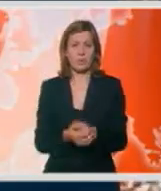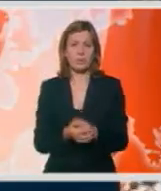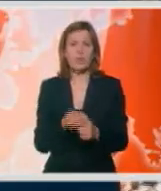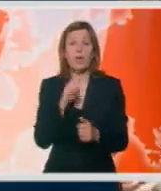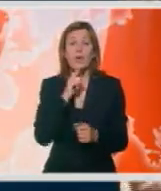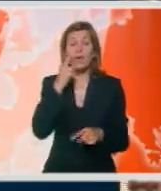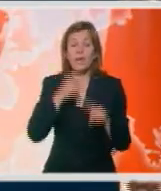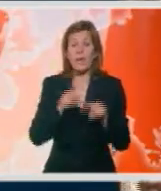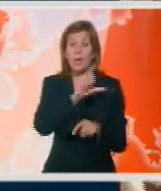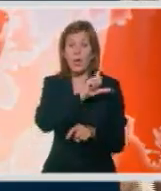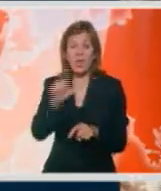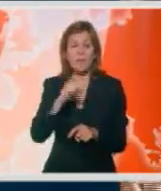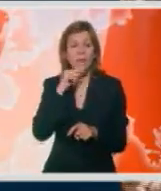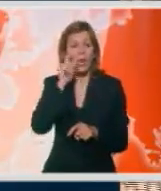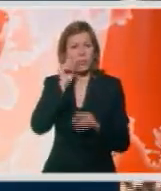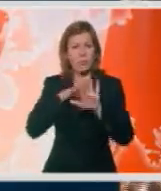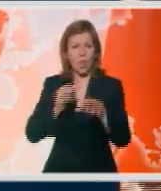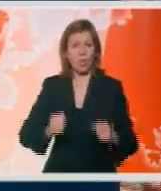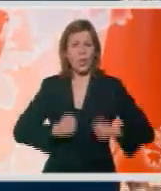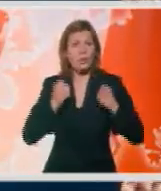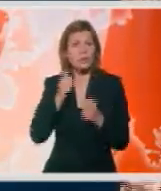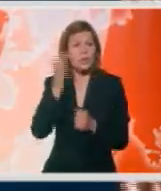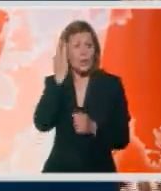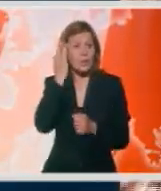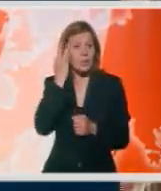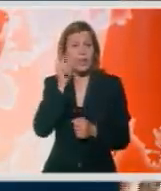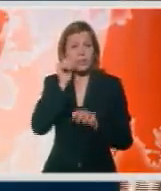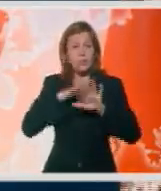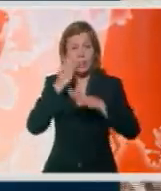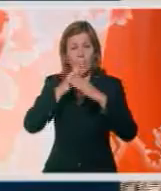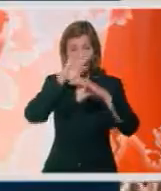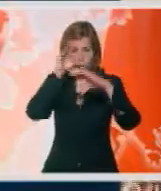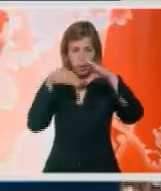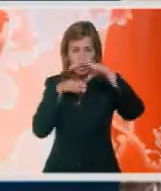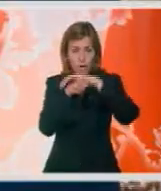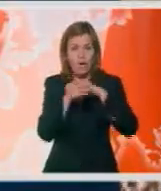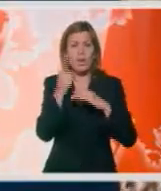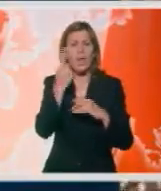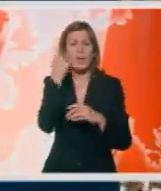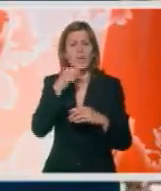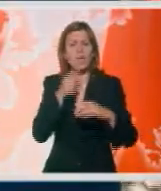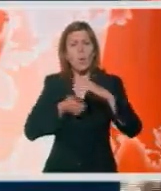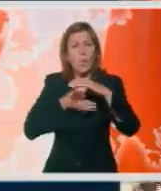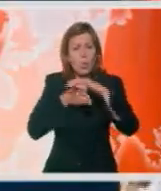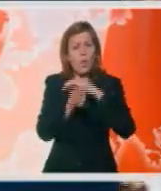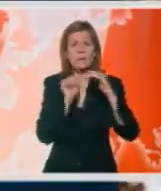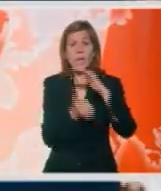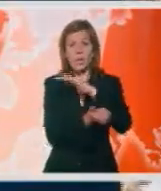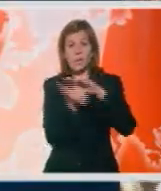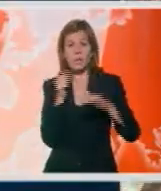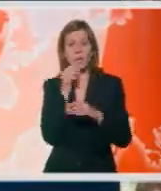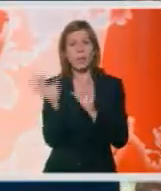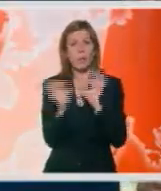tačno kriv za izbijanje masivne panike i Stampeda za sada se ne zna. Masivna panika izbila je u tunelu koji služuje kao jedini ulaz i izlaz i to kada je